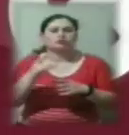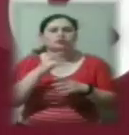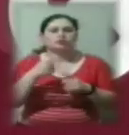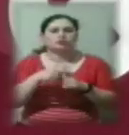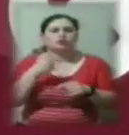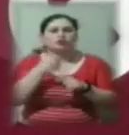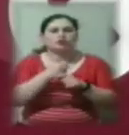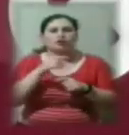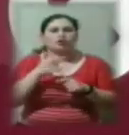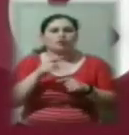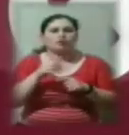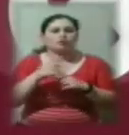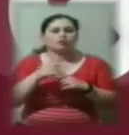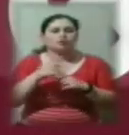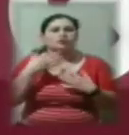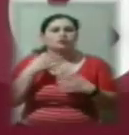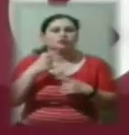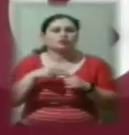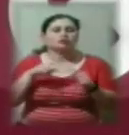нам телефоном розказала наступне.